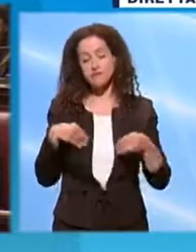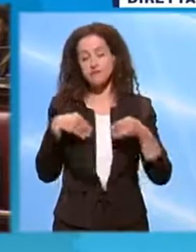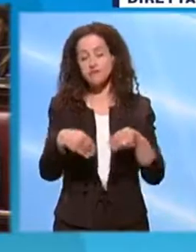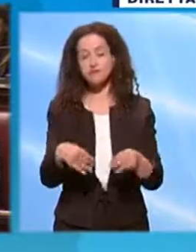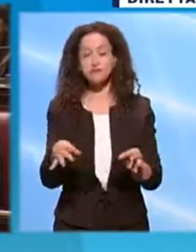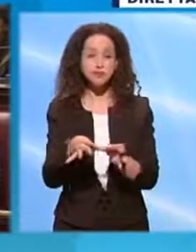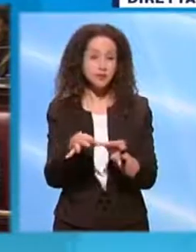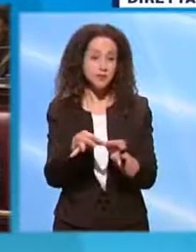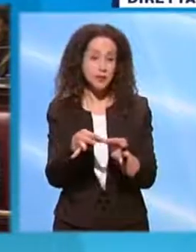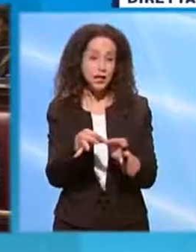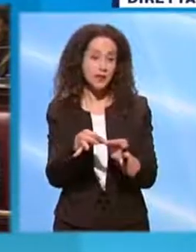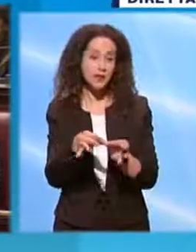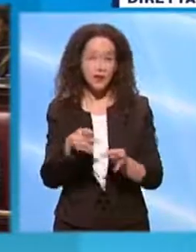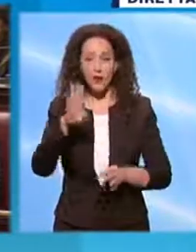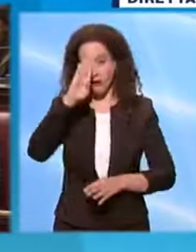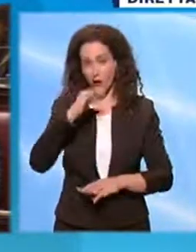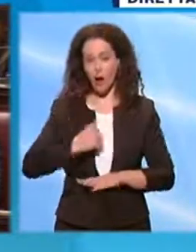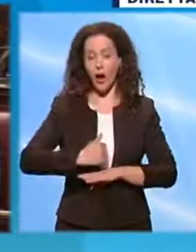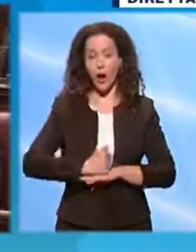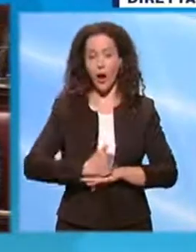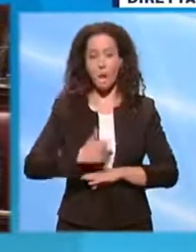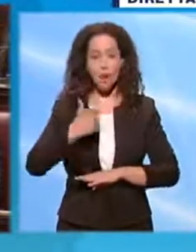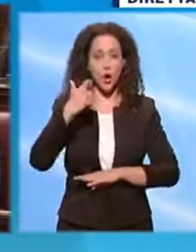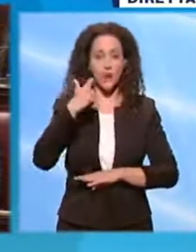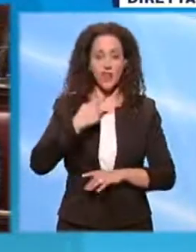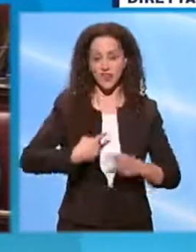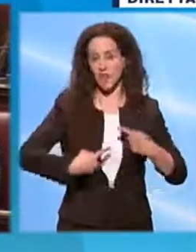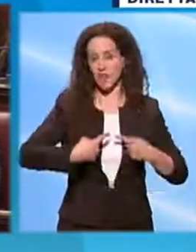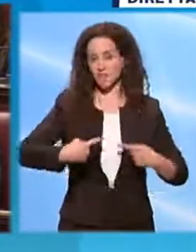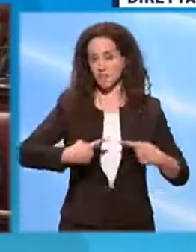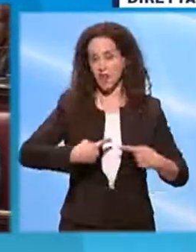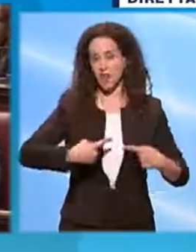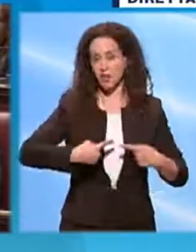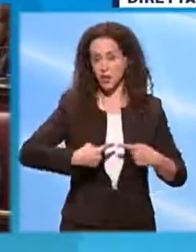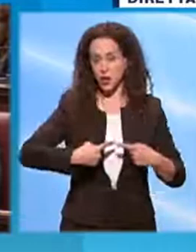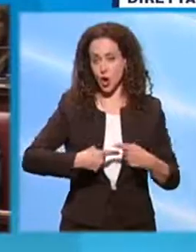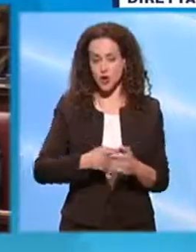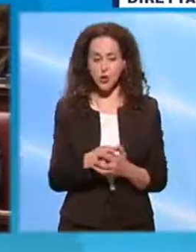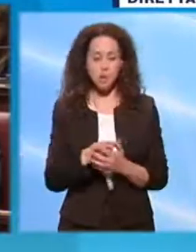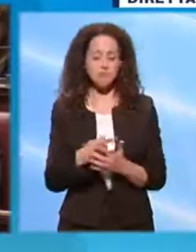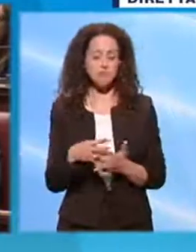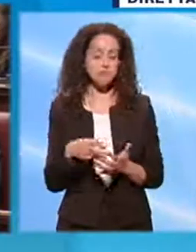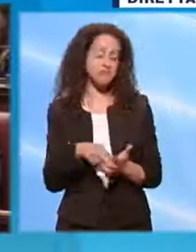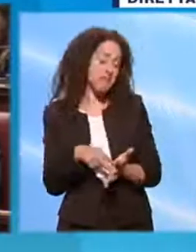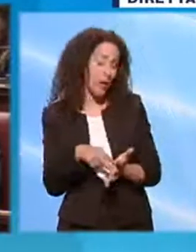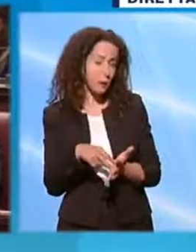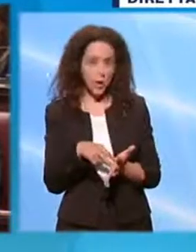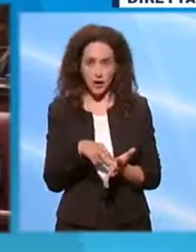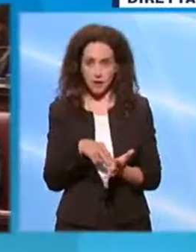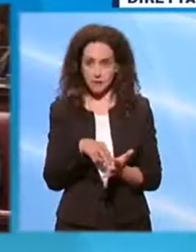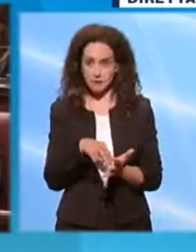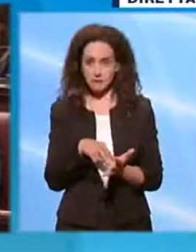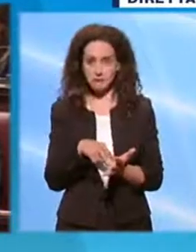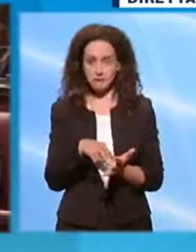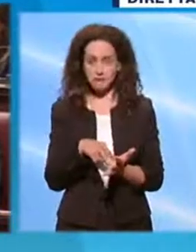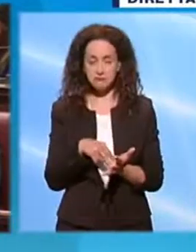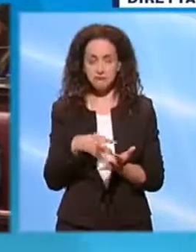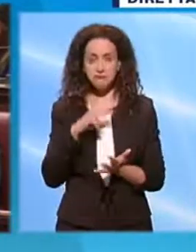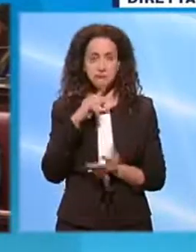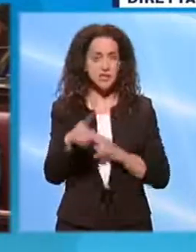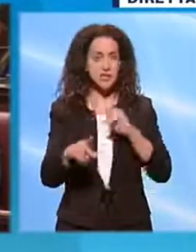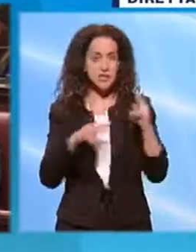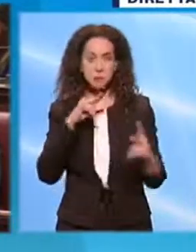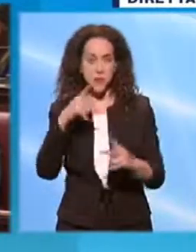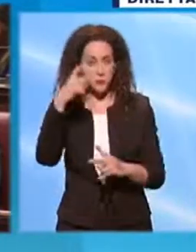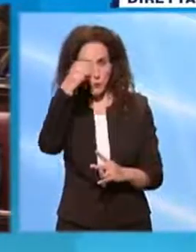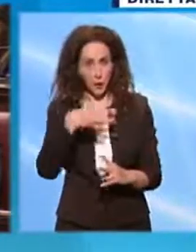capo di un governo litigioso, debole e incapace di dare delle risposte,